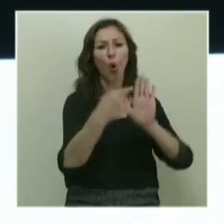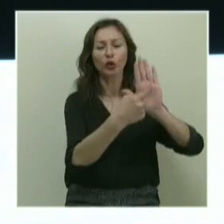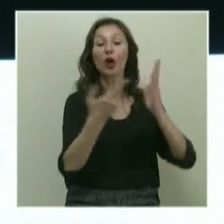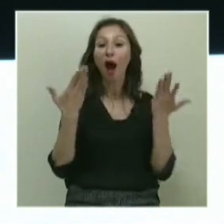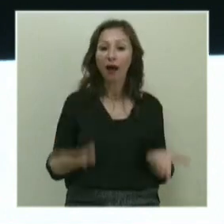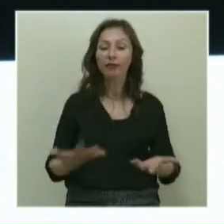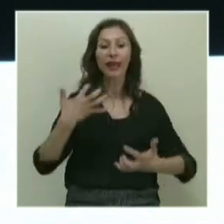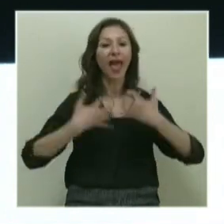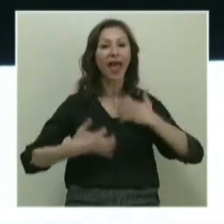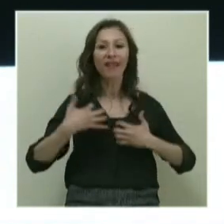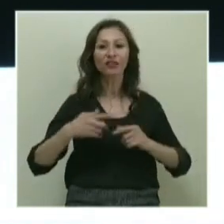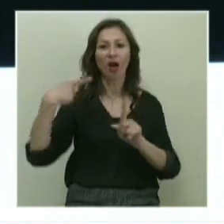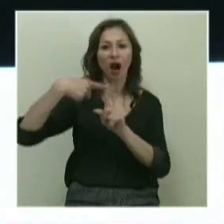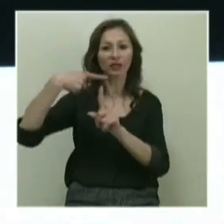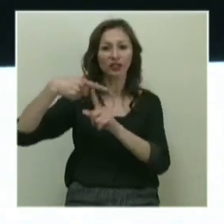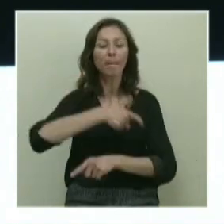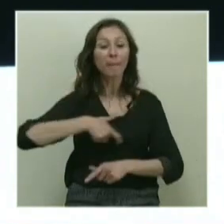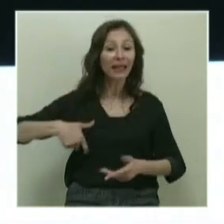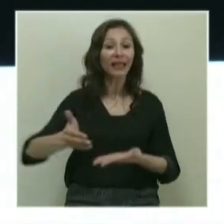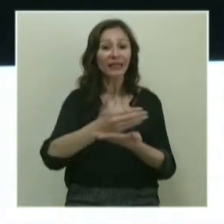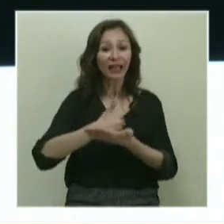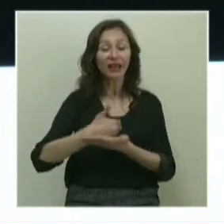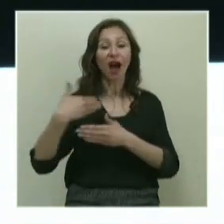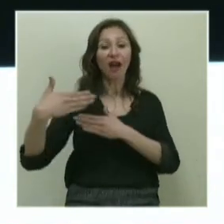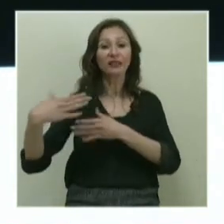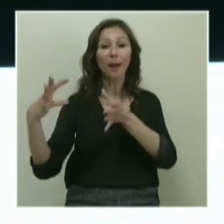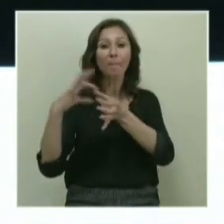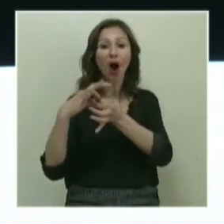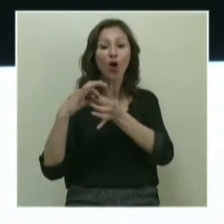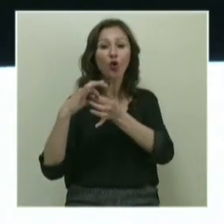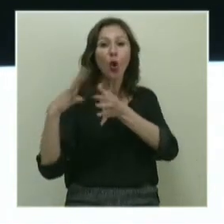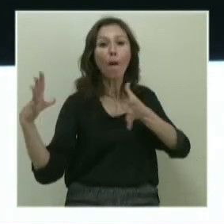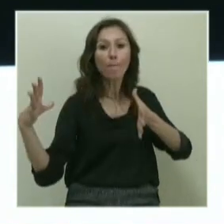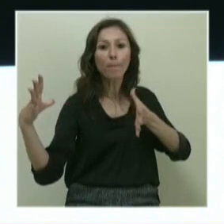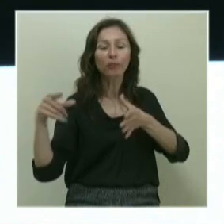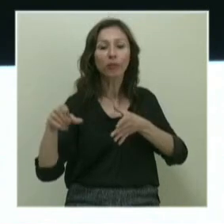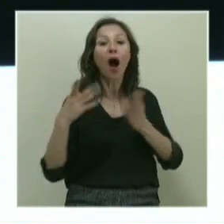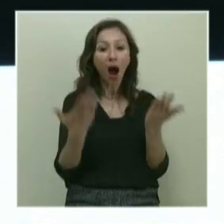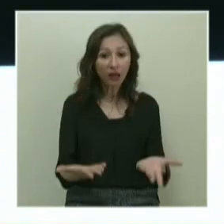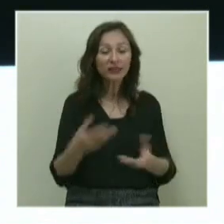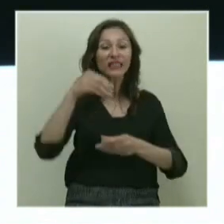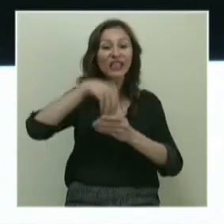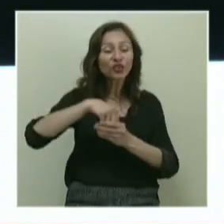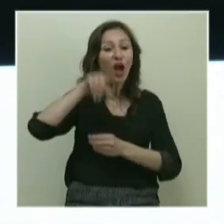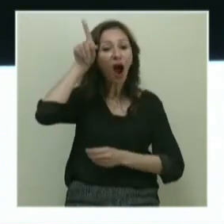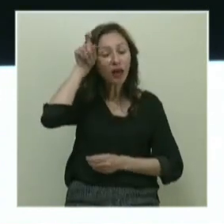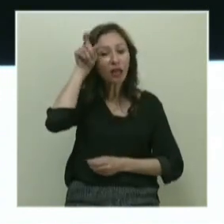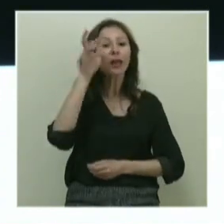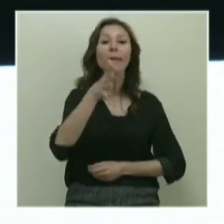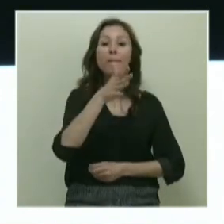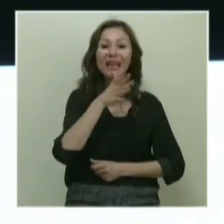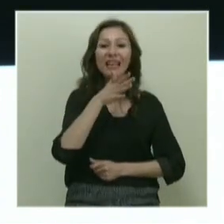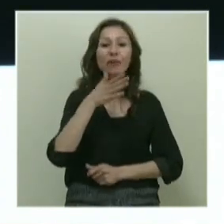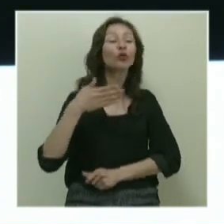Artık enerji artışıyla milli gelir arasındaki bağ kopuyor. Neden? Çünkü artık içine akıl ve bilim